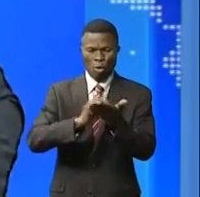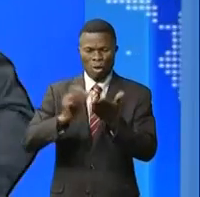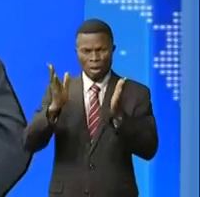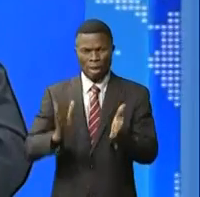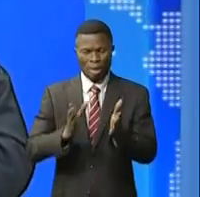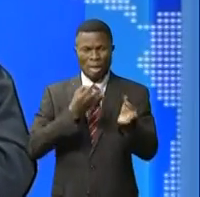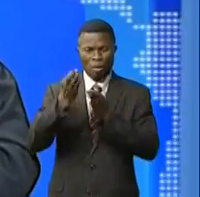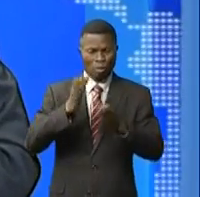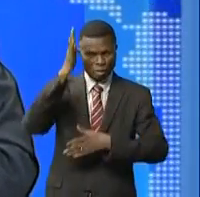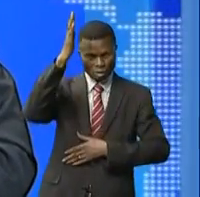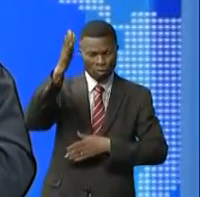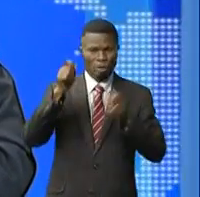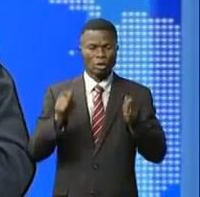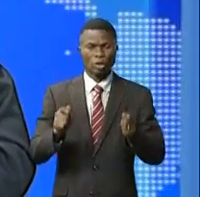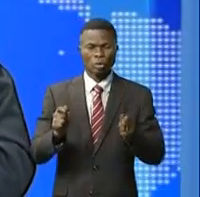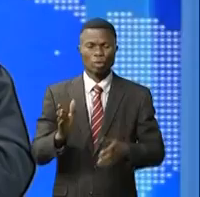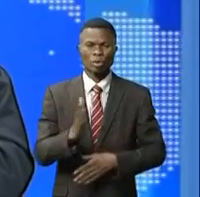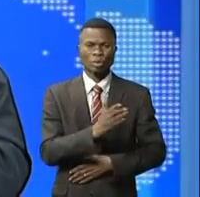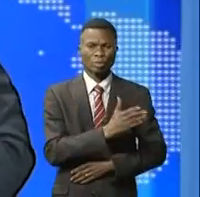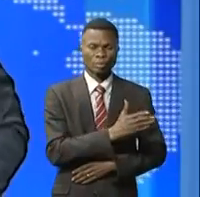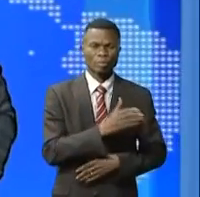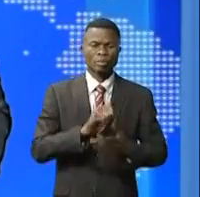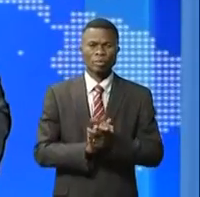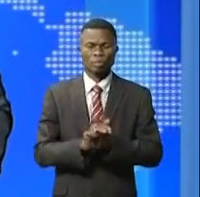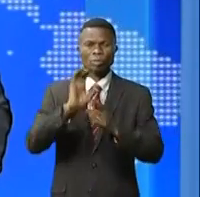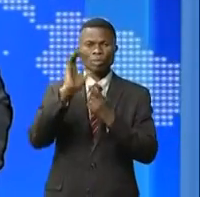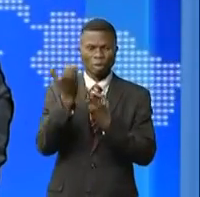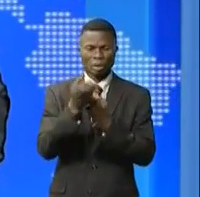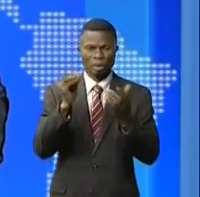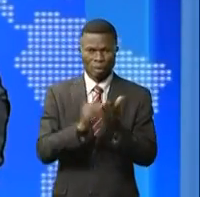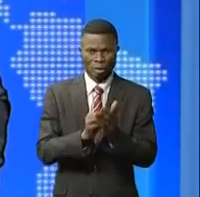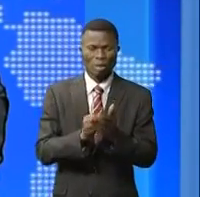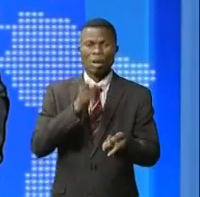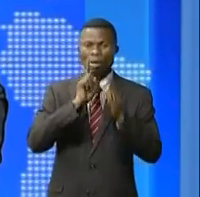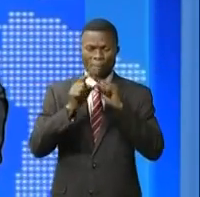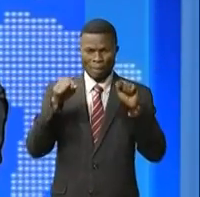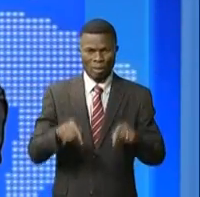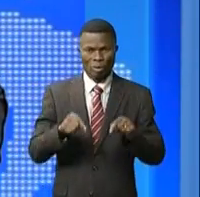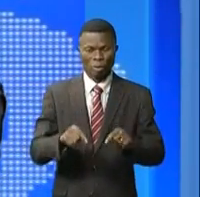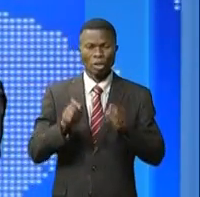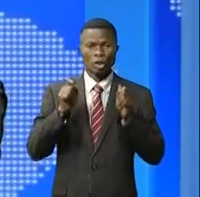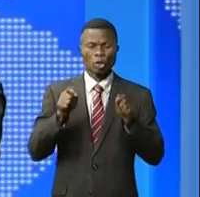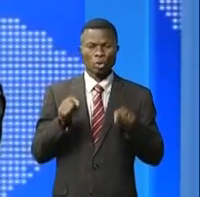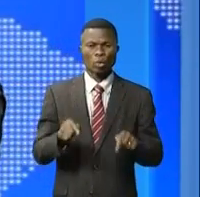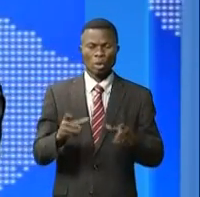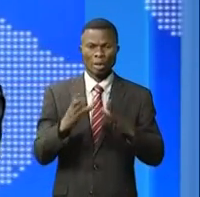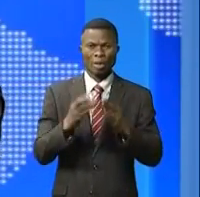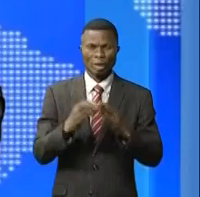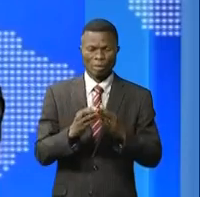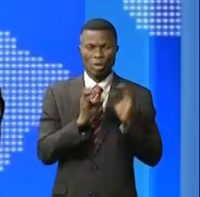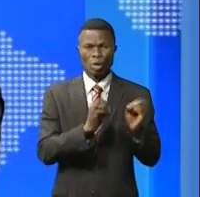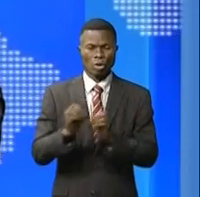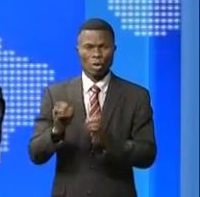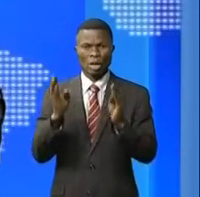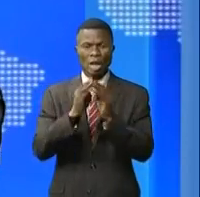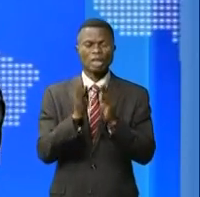force et de taille au cours de nos prochaines éditions Culture encore parlons-en dans ce journal avec la tenue